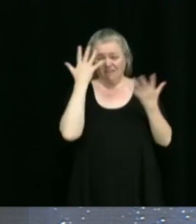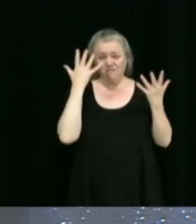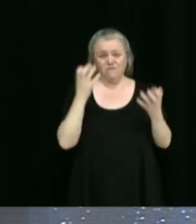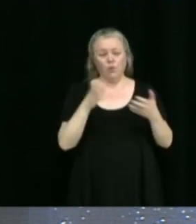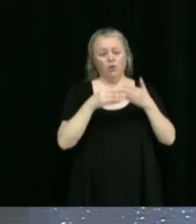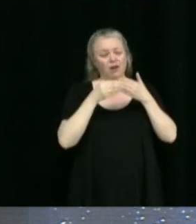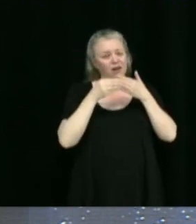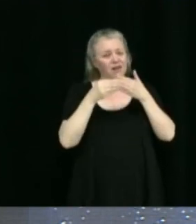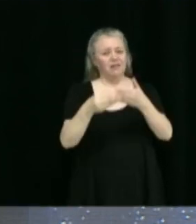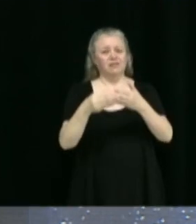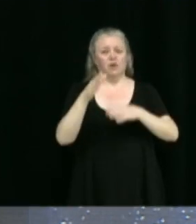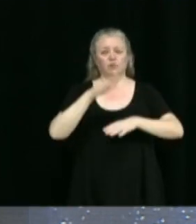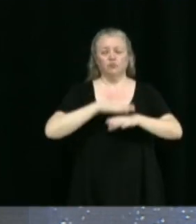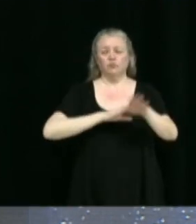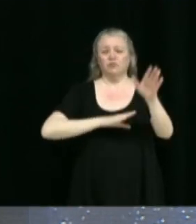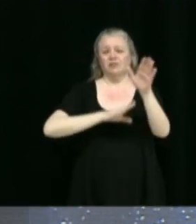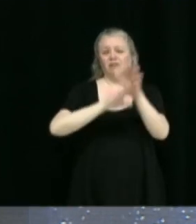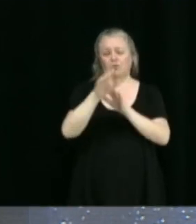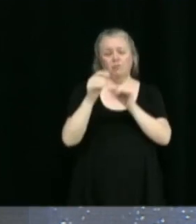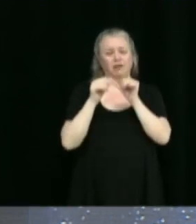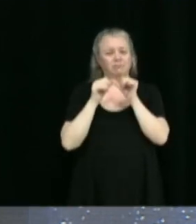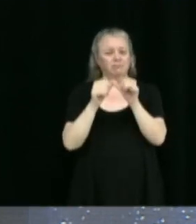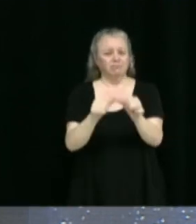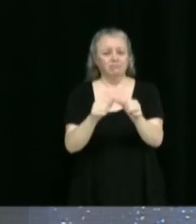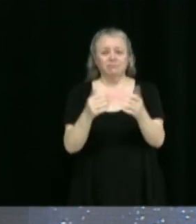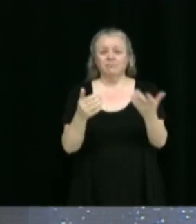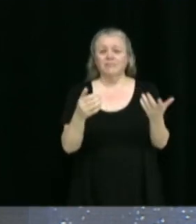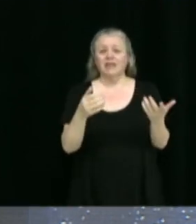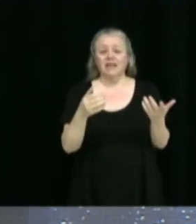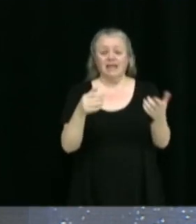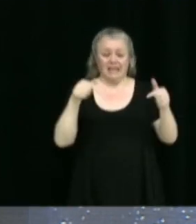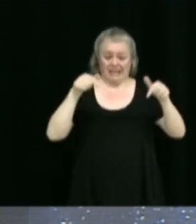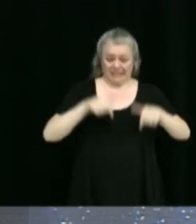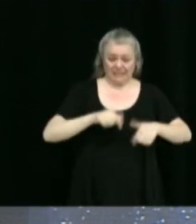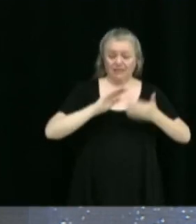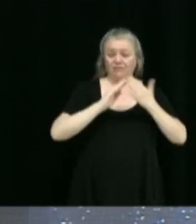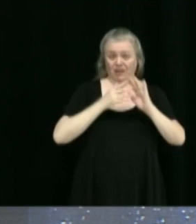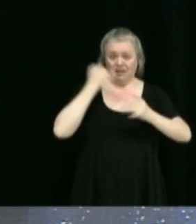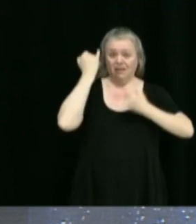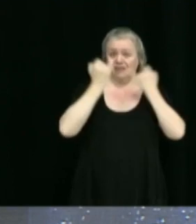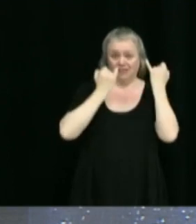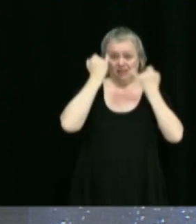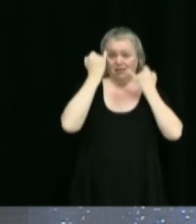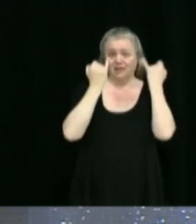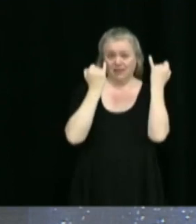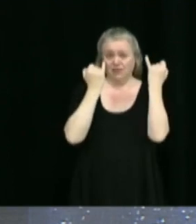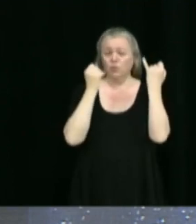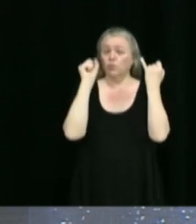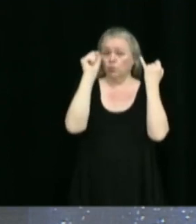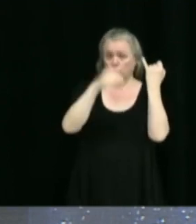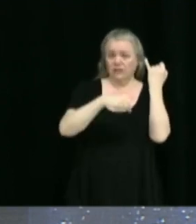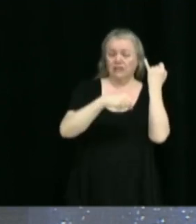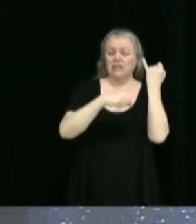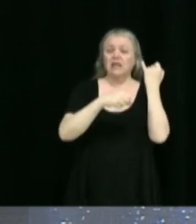durable, bien entendu, ça peut se faire par des initiatives portées par la municipalité, mais encore plus forts serons-nous si l